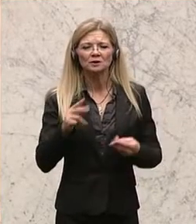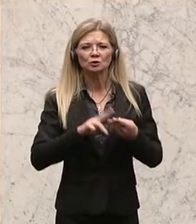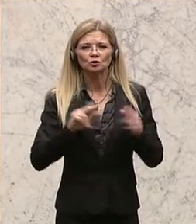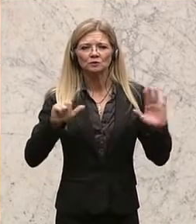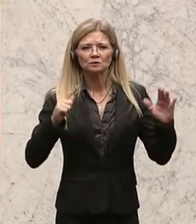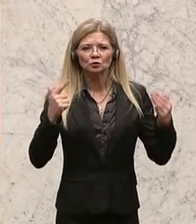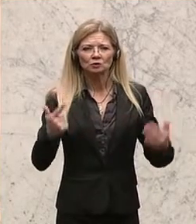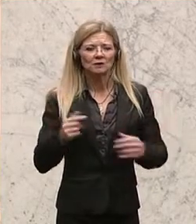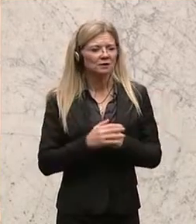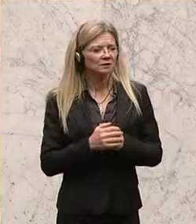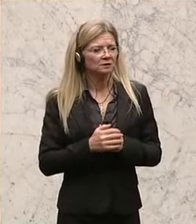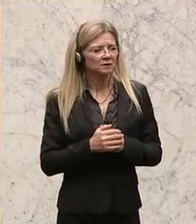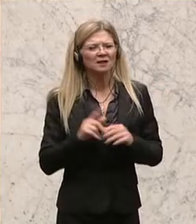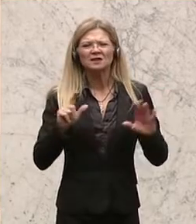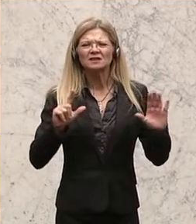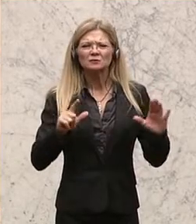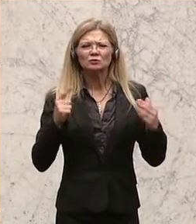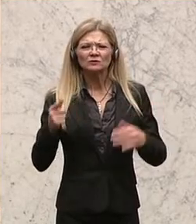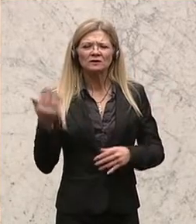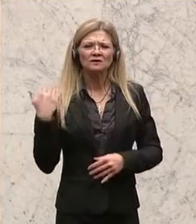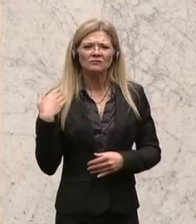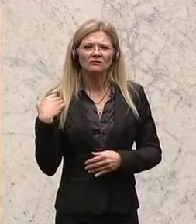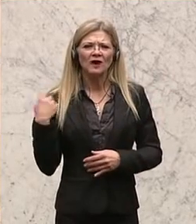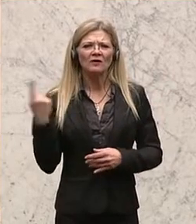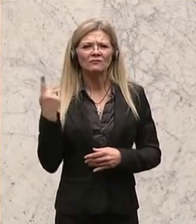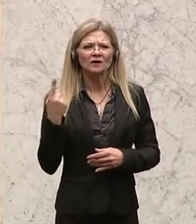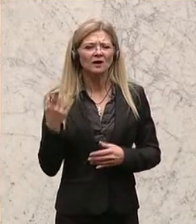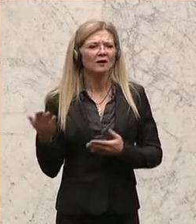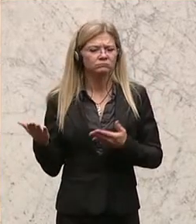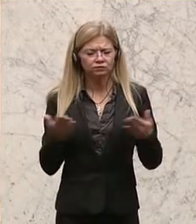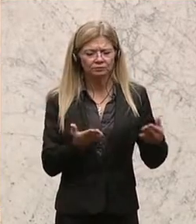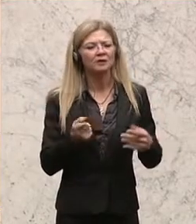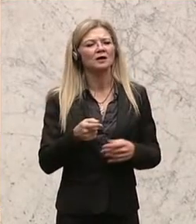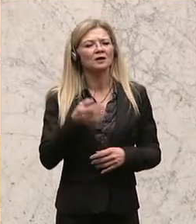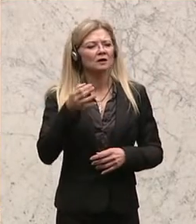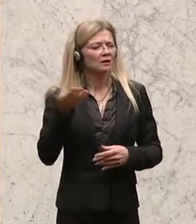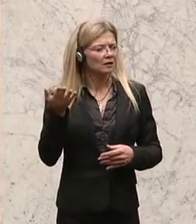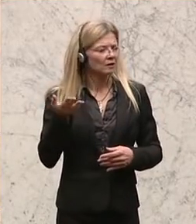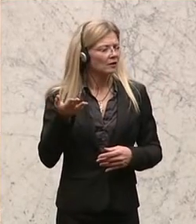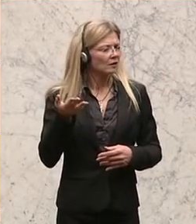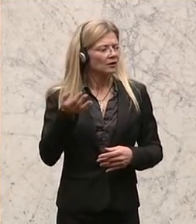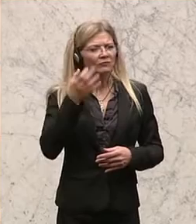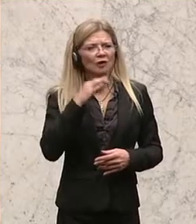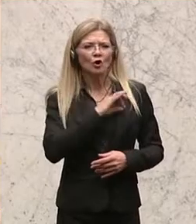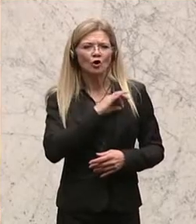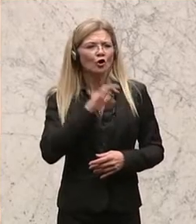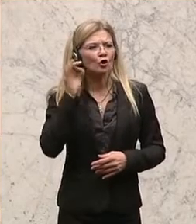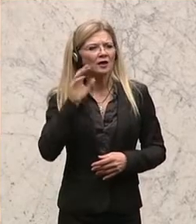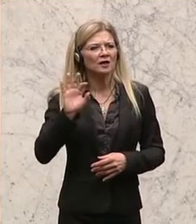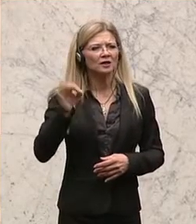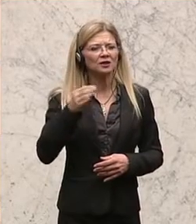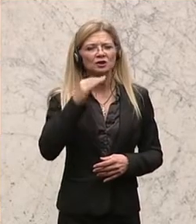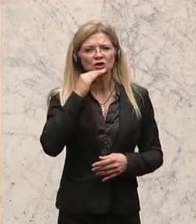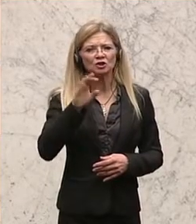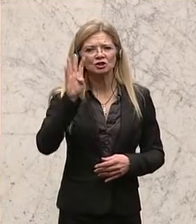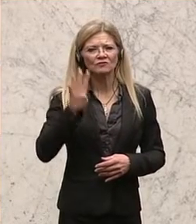Tagesordnungspunkt 27, eingebracht von der Kollegin Schwendner, hat sich erledigt, Herr Bundesminister hat das ja gerade schon erwähnt,